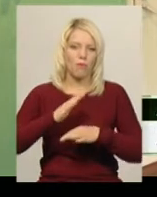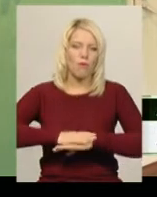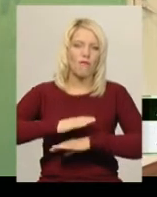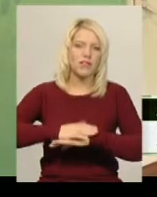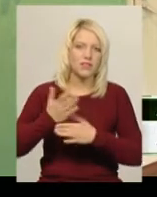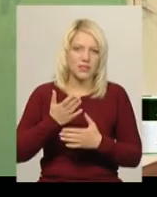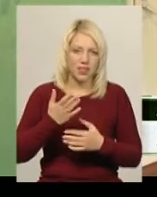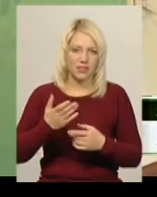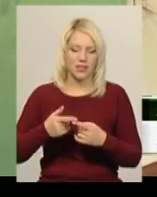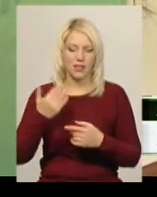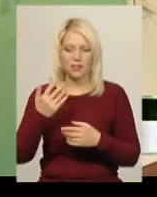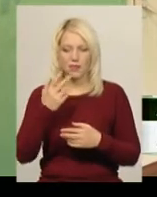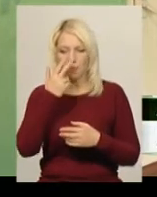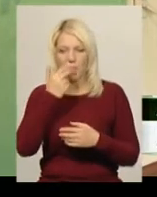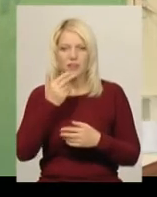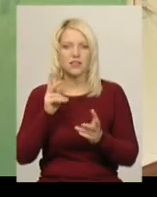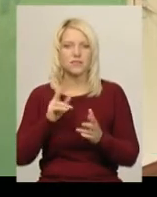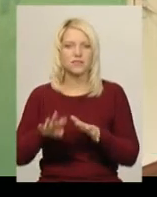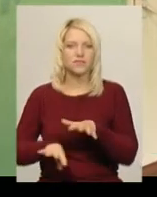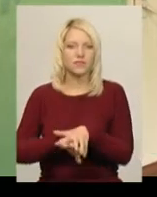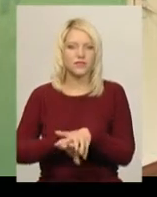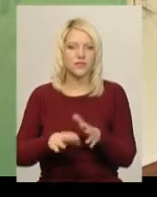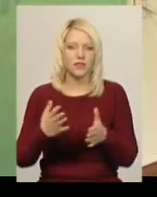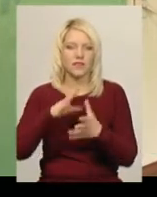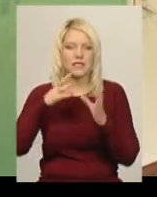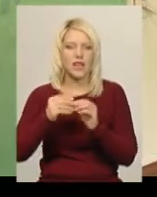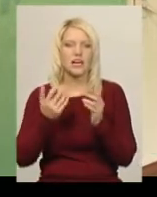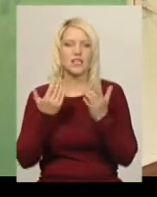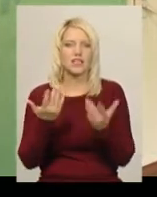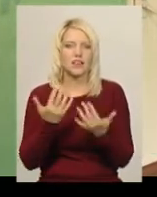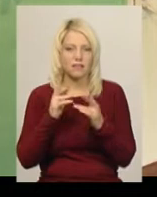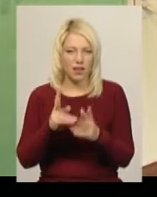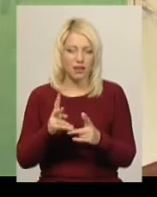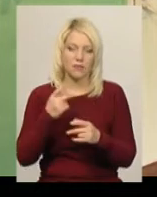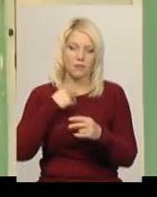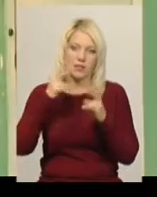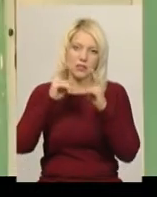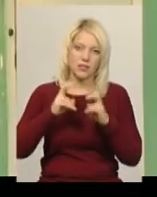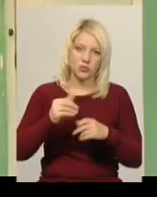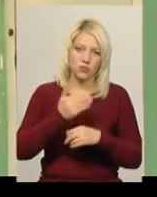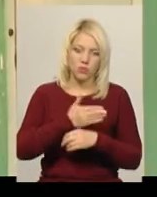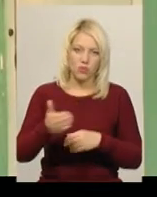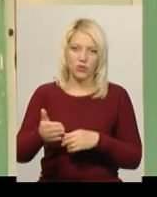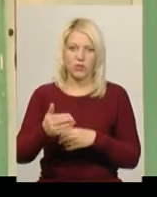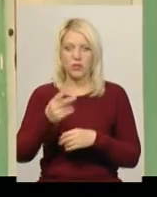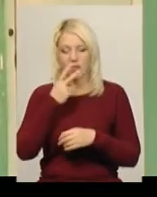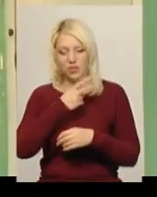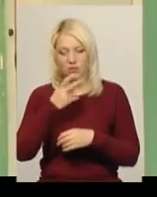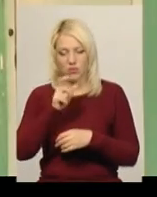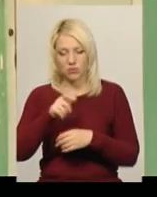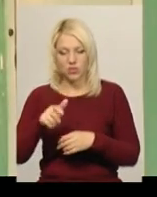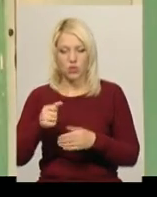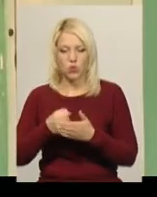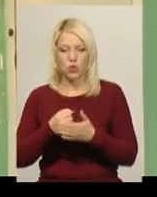пристосовані взагалі. І таким чином ми їх тестуємо, дивимося на них. До строкової